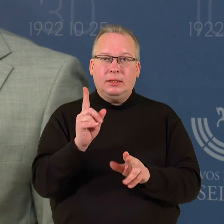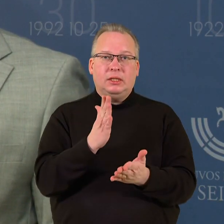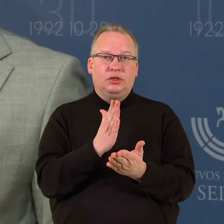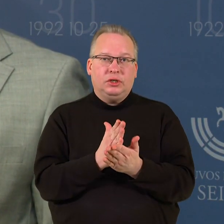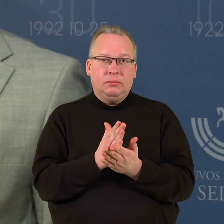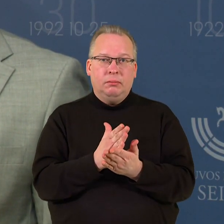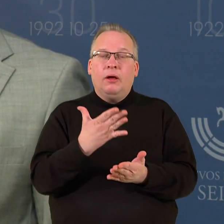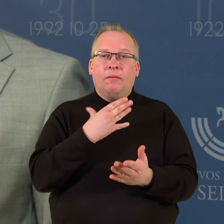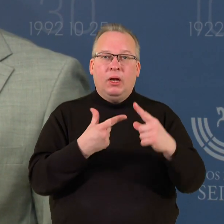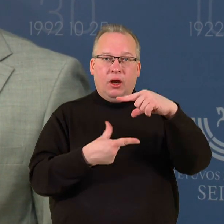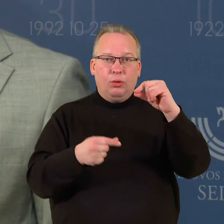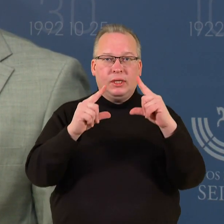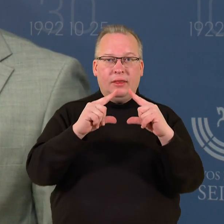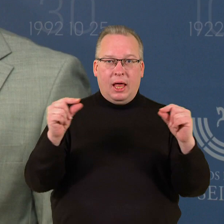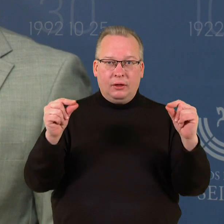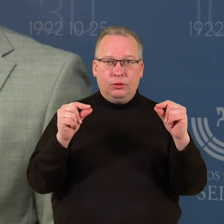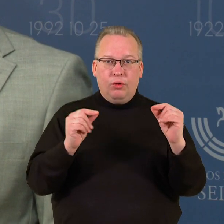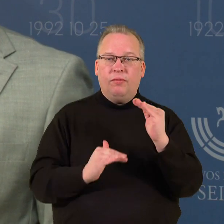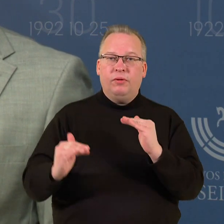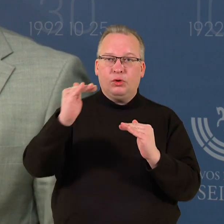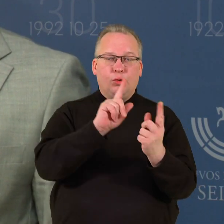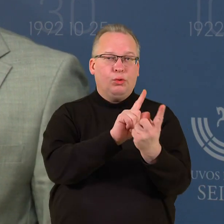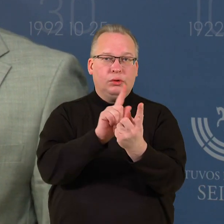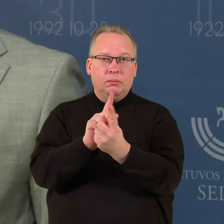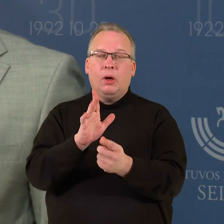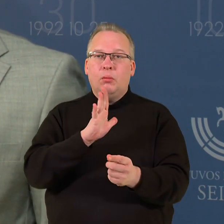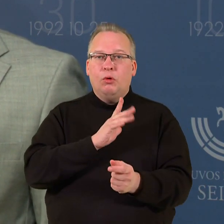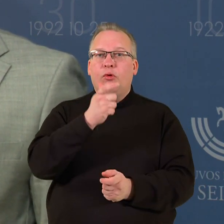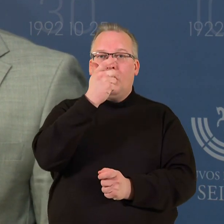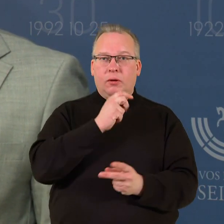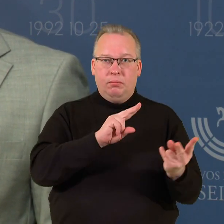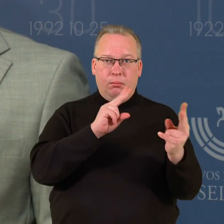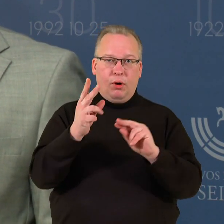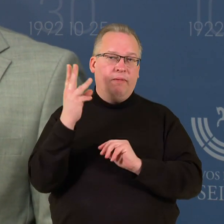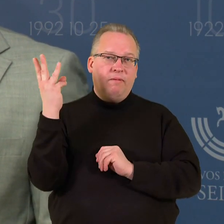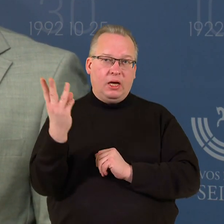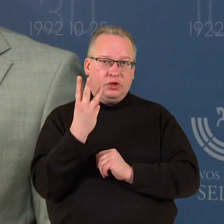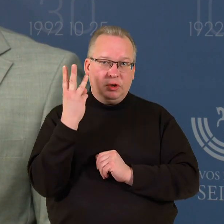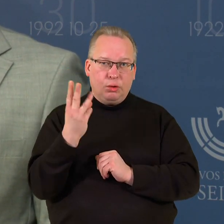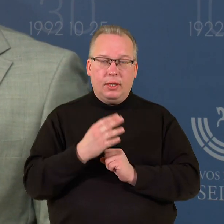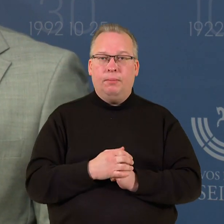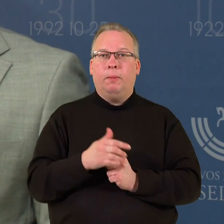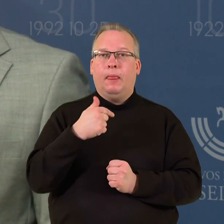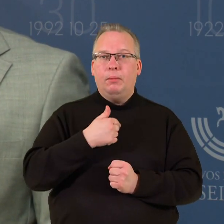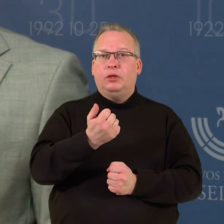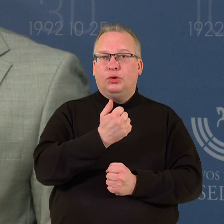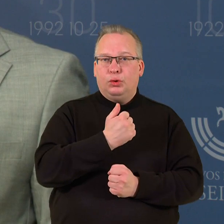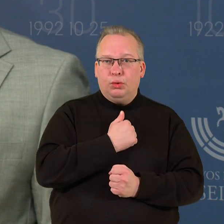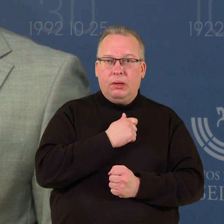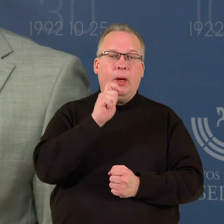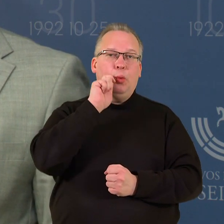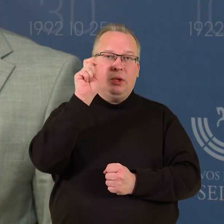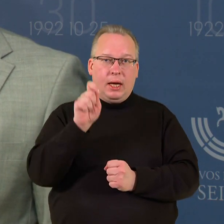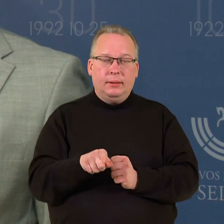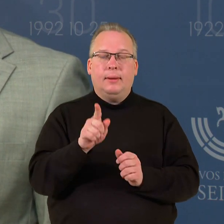Vilniaus NATO viršūnių sustikimas, įvyko rimtas pokytis Vašingtonne. Mes turime ištraukti Ukrainą